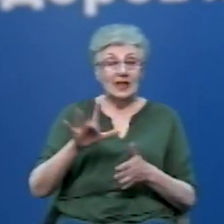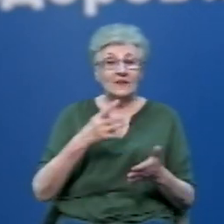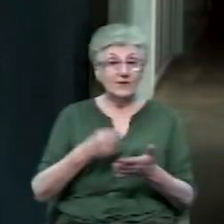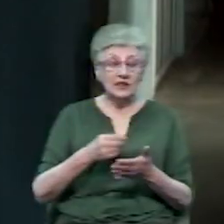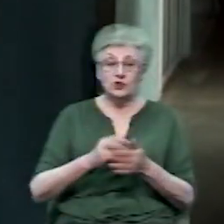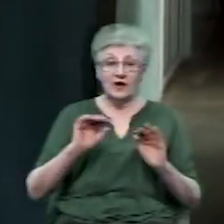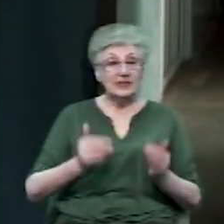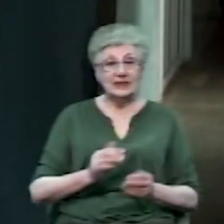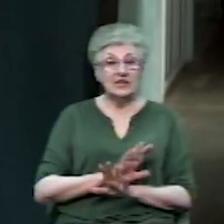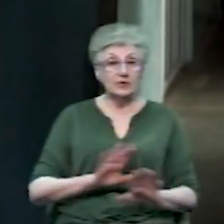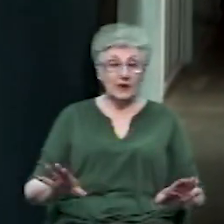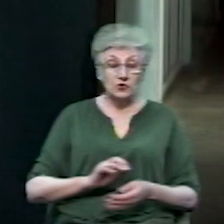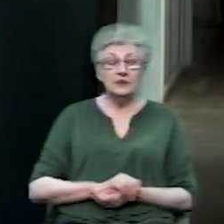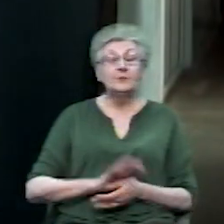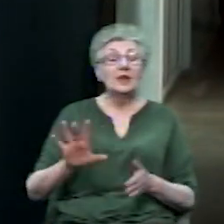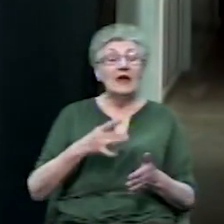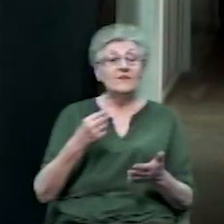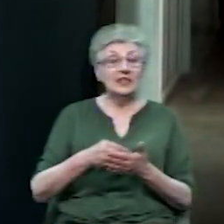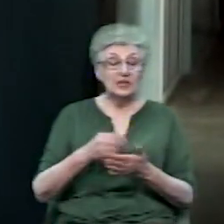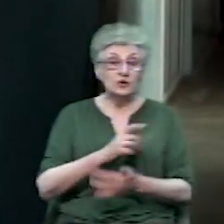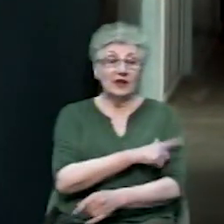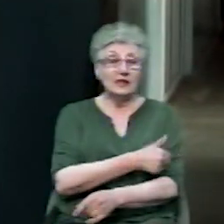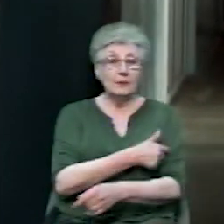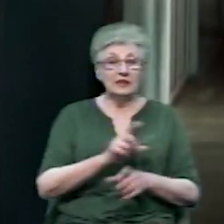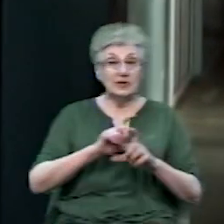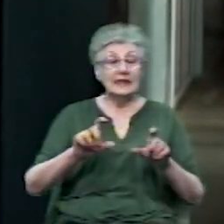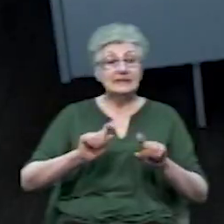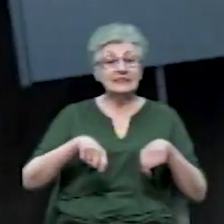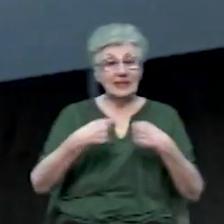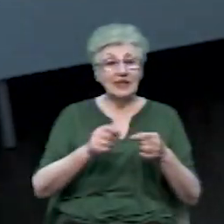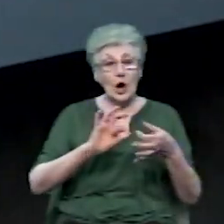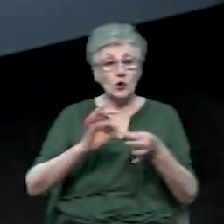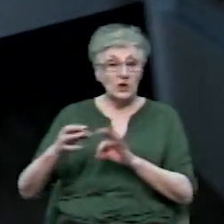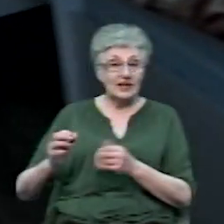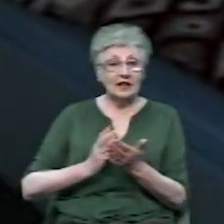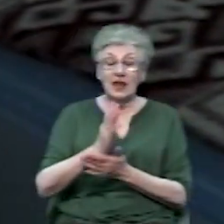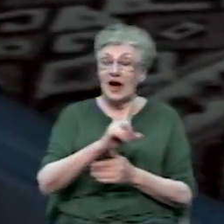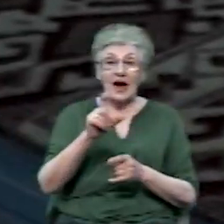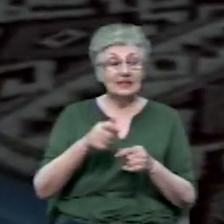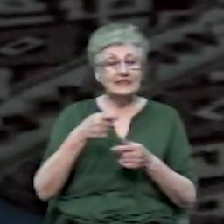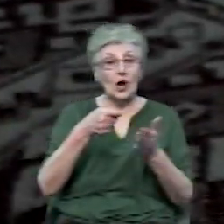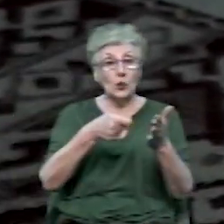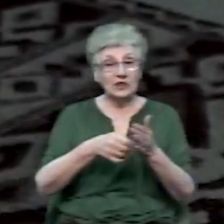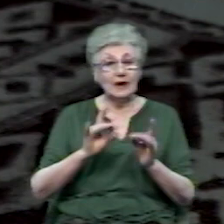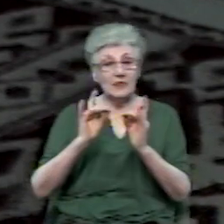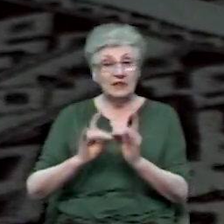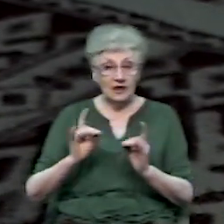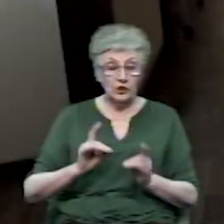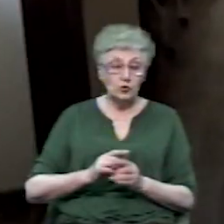зменшується. Фінансування медзакладів за надання конкретних послуг, а не за утримання ліжок, стимулює лікарні бути